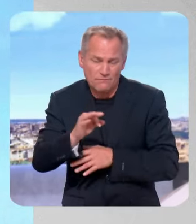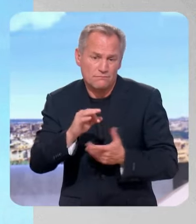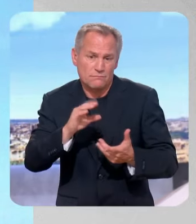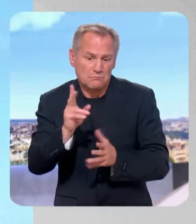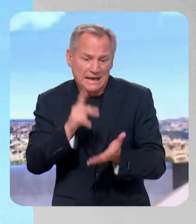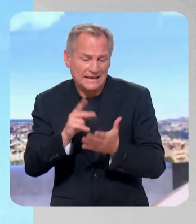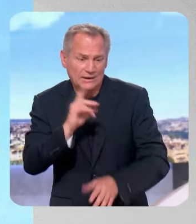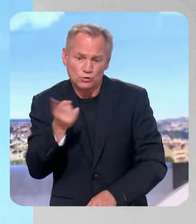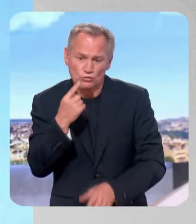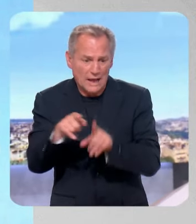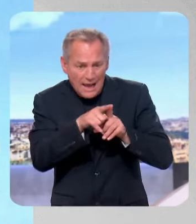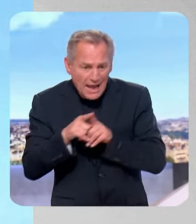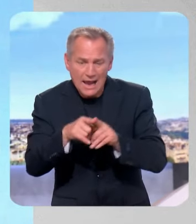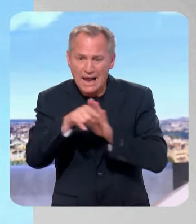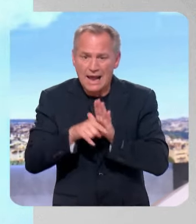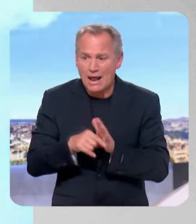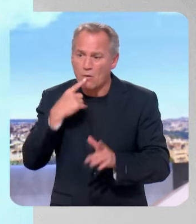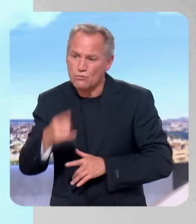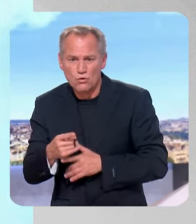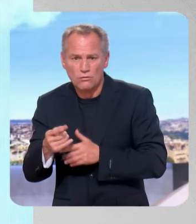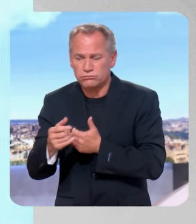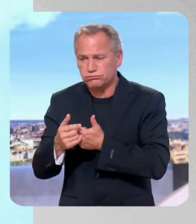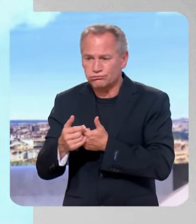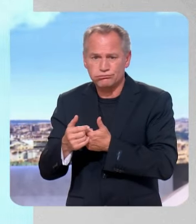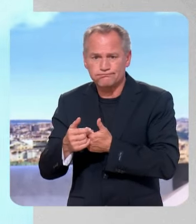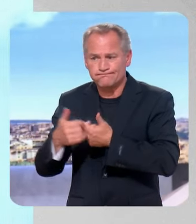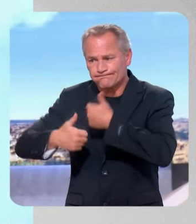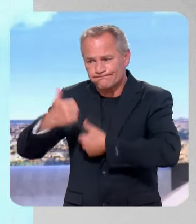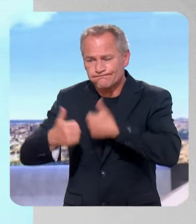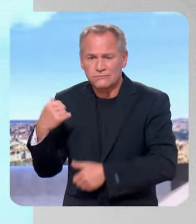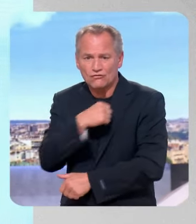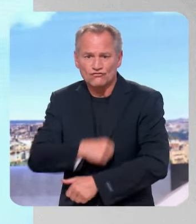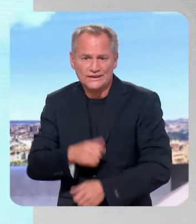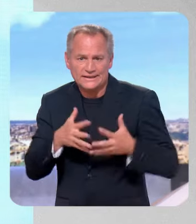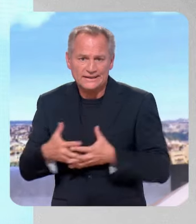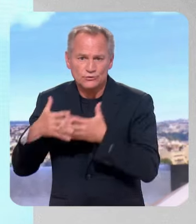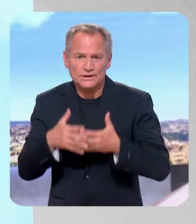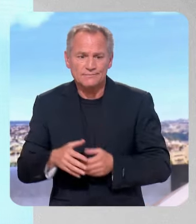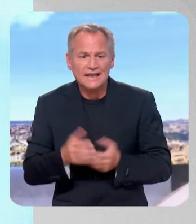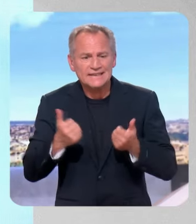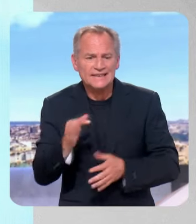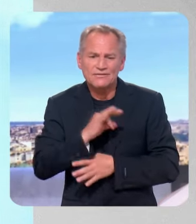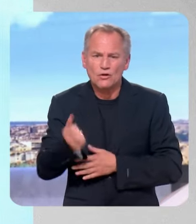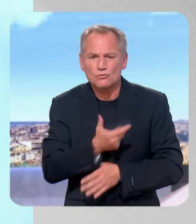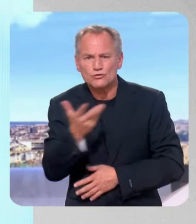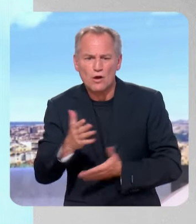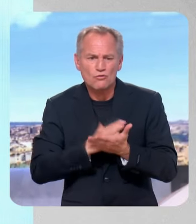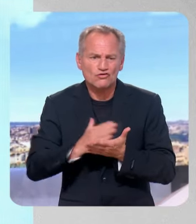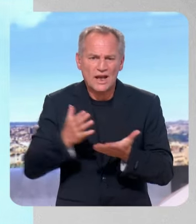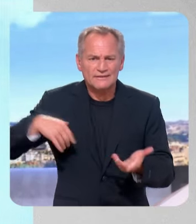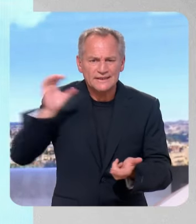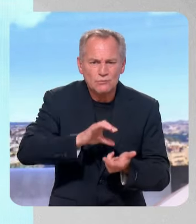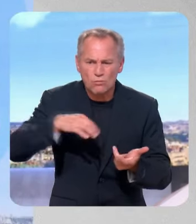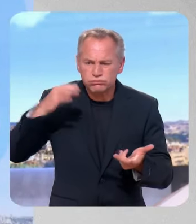de résister à la Chine et aux États-Unis. Investir plus et plus facilement. On multiplie les projets d'investissement étrangers en France, mais dans le même temps, Bruno Le Maire,'est vrai que notre